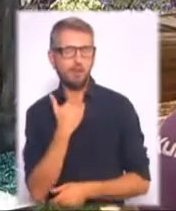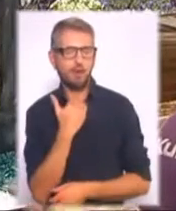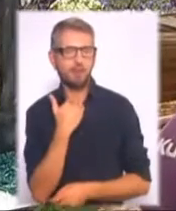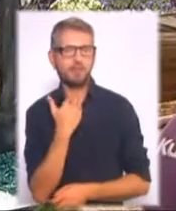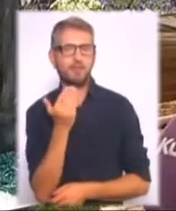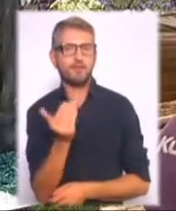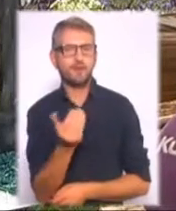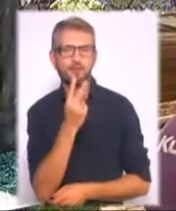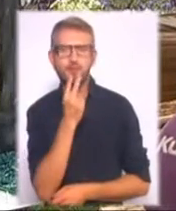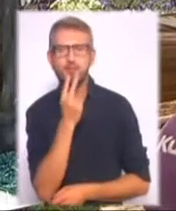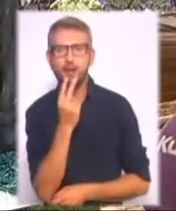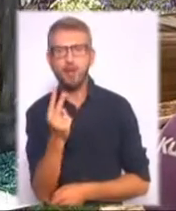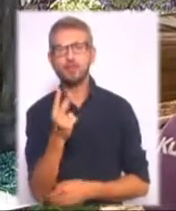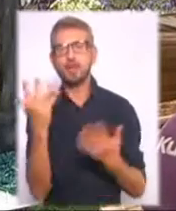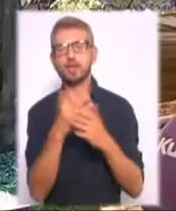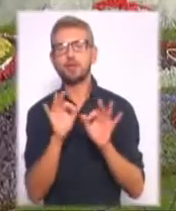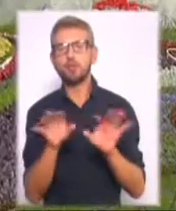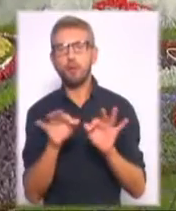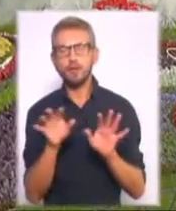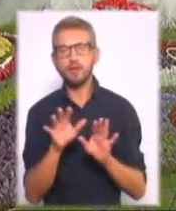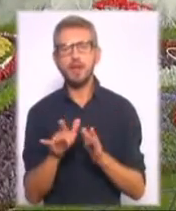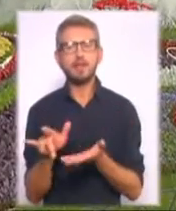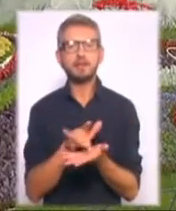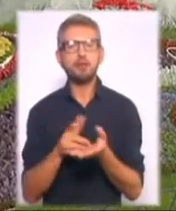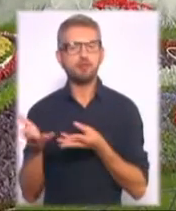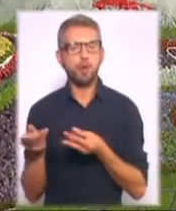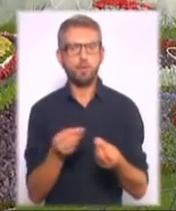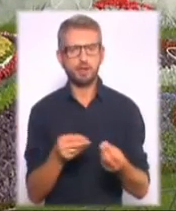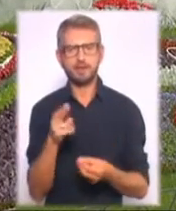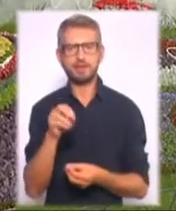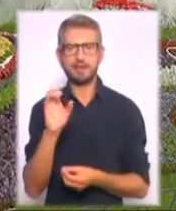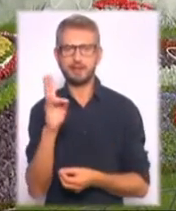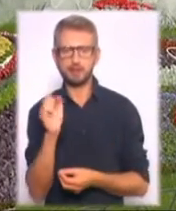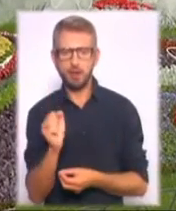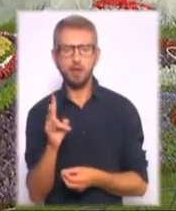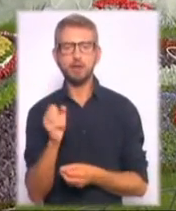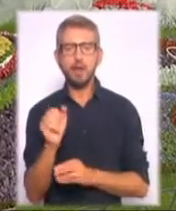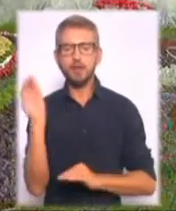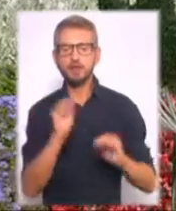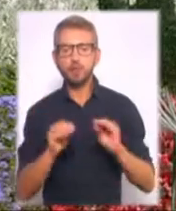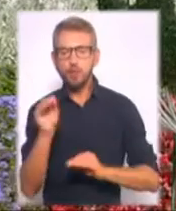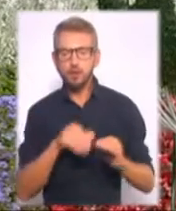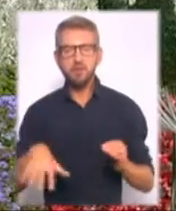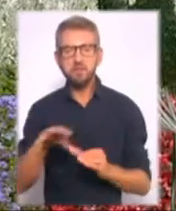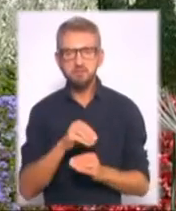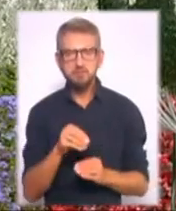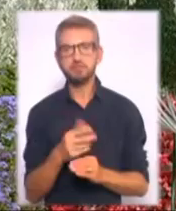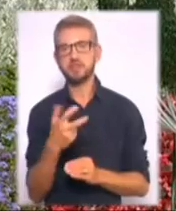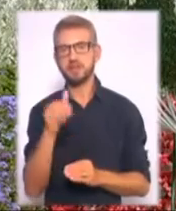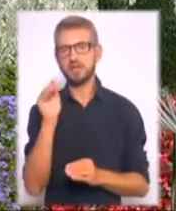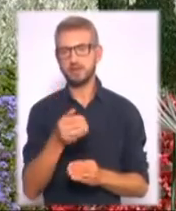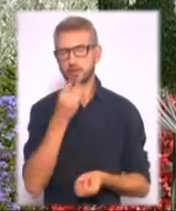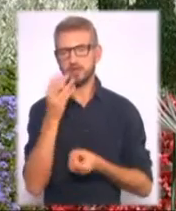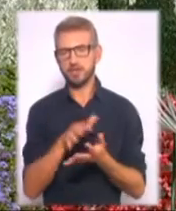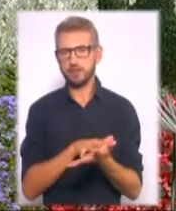ви бачите кіноповість «Зачарована Дисна». На створенні усіх десяти інсталяцій пішло 300 тисяч квітів. Не шкодували інертних